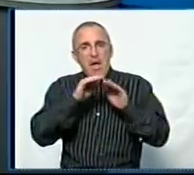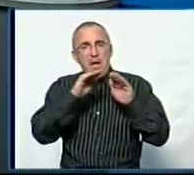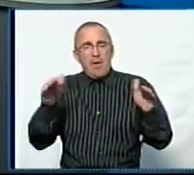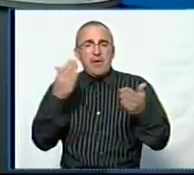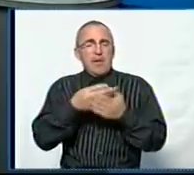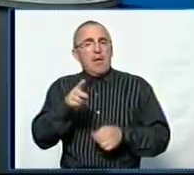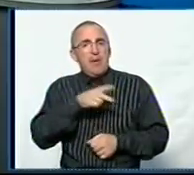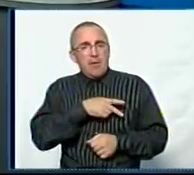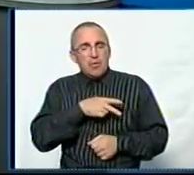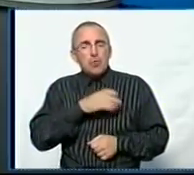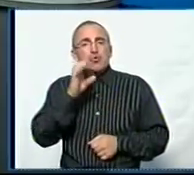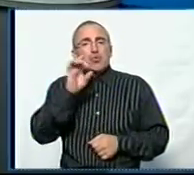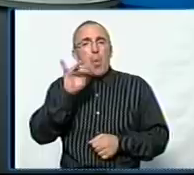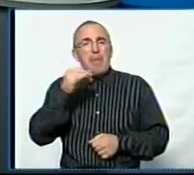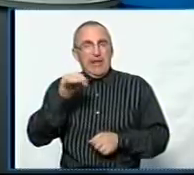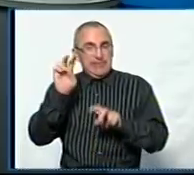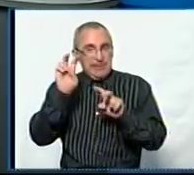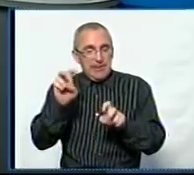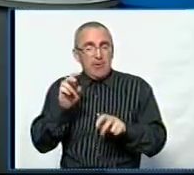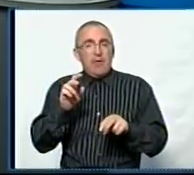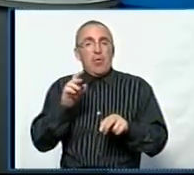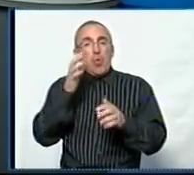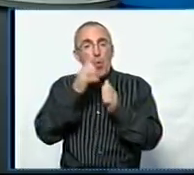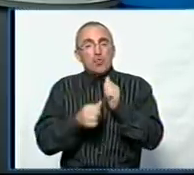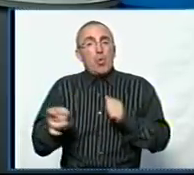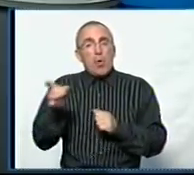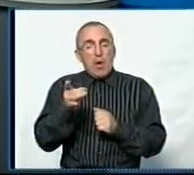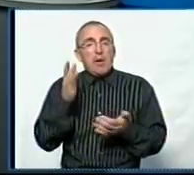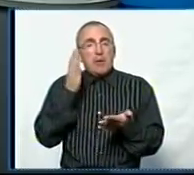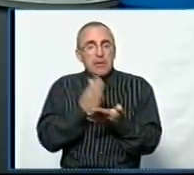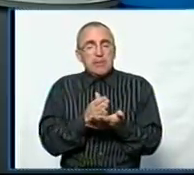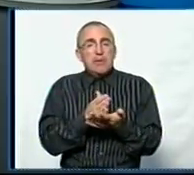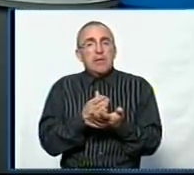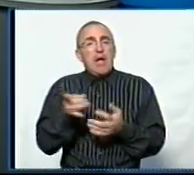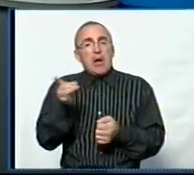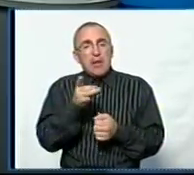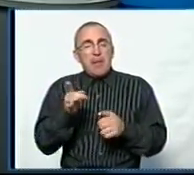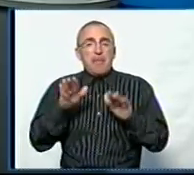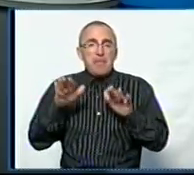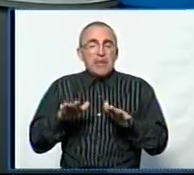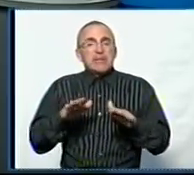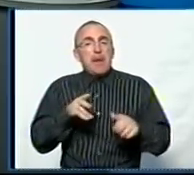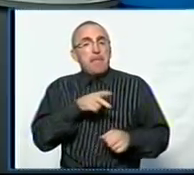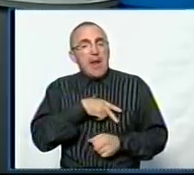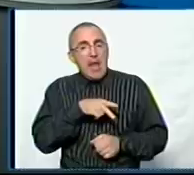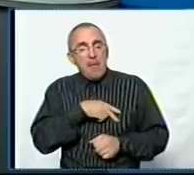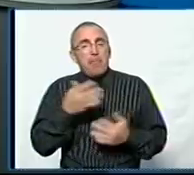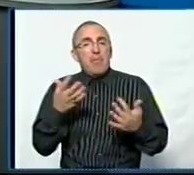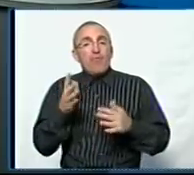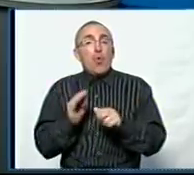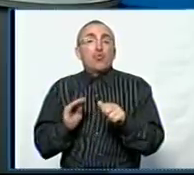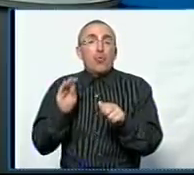існує премія імені Сухомлинського. У нас на рівні кожного району на сьогодні існують районні міські премії, які є